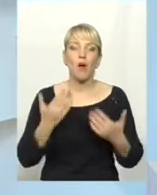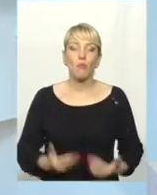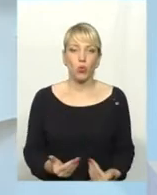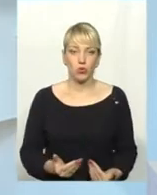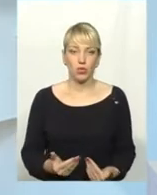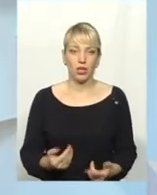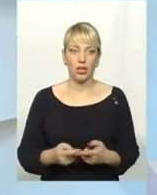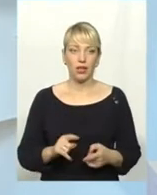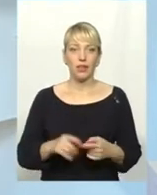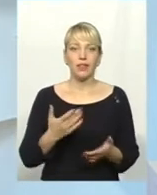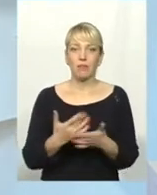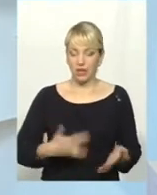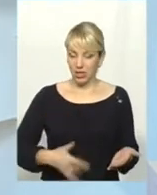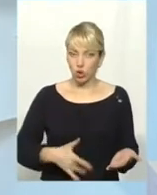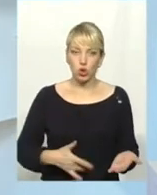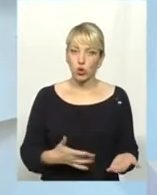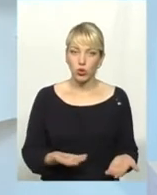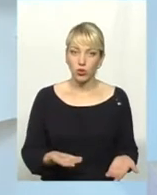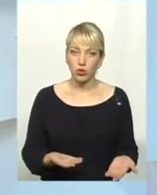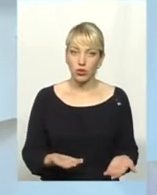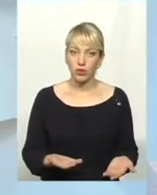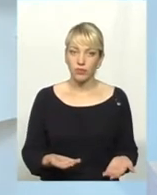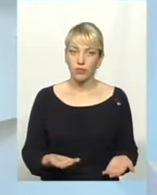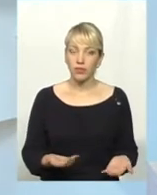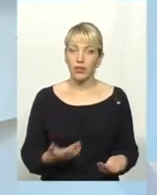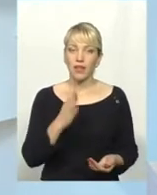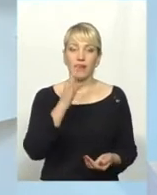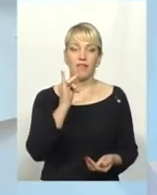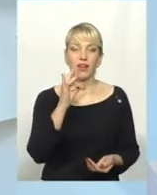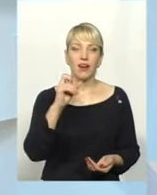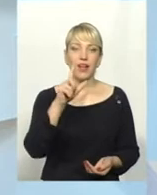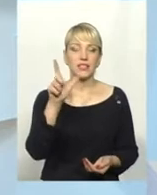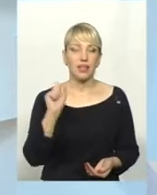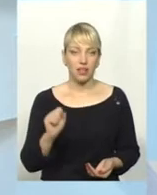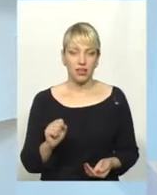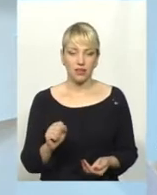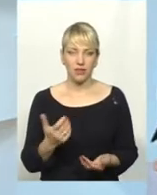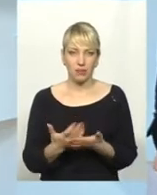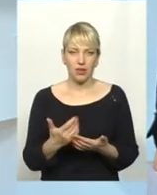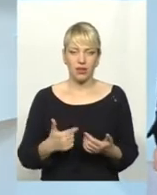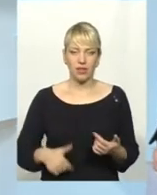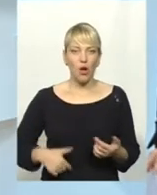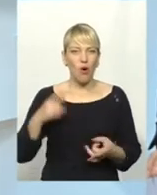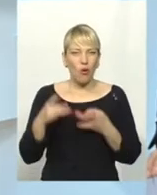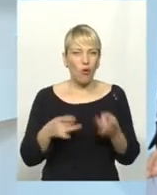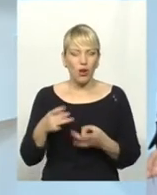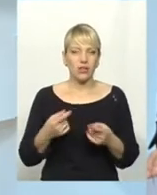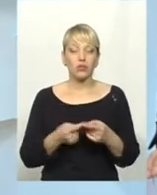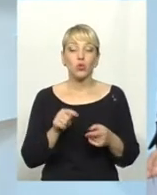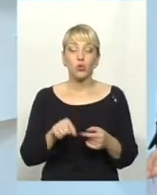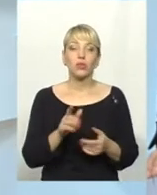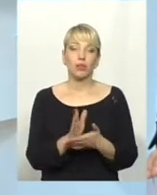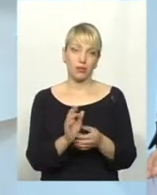ну, виразка шлунка, ну, каліт, ну, що не візьмете. Тут є проблеми. І,